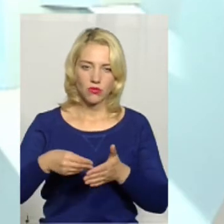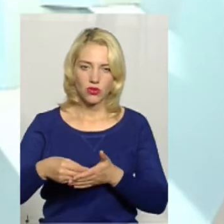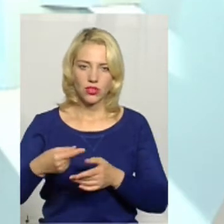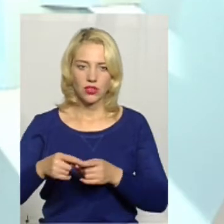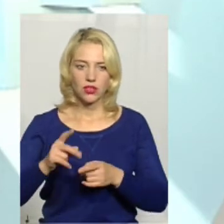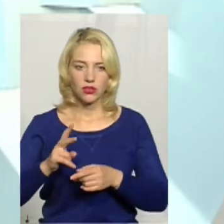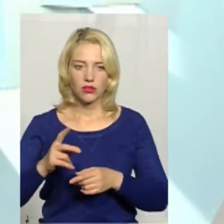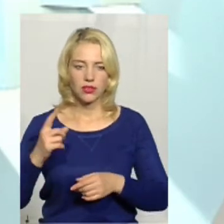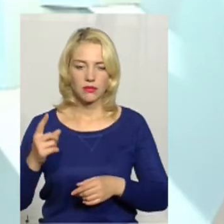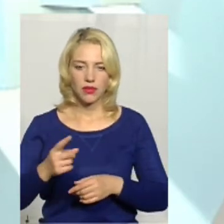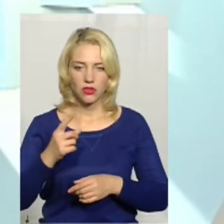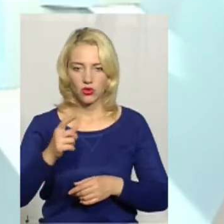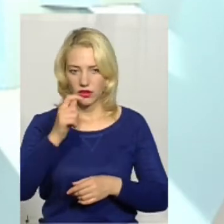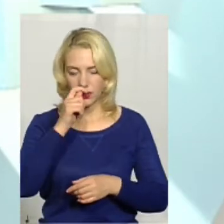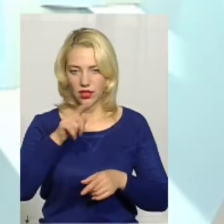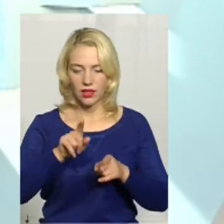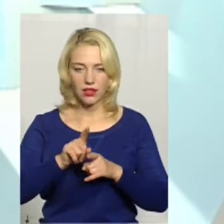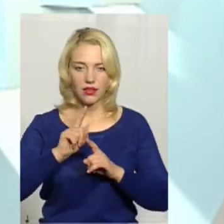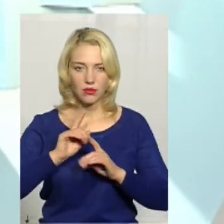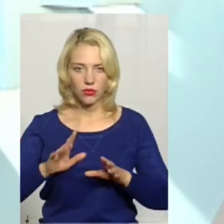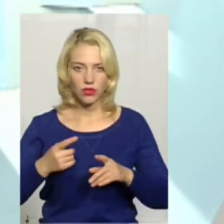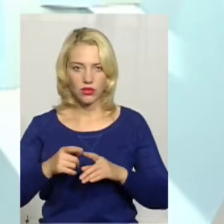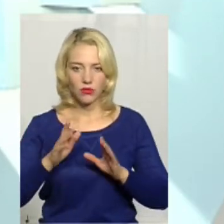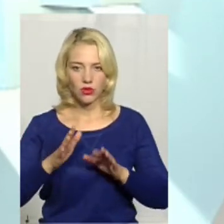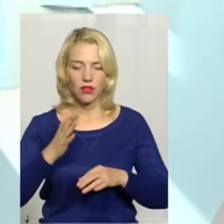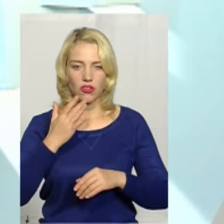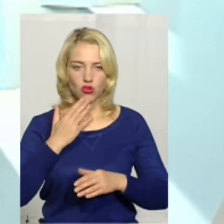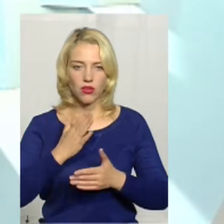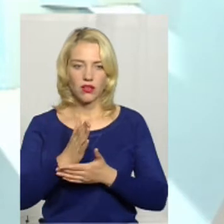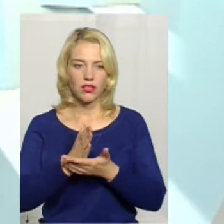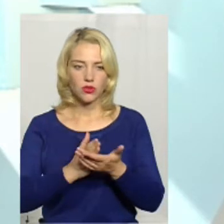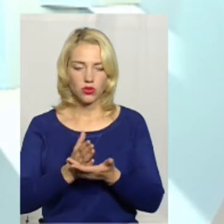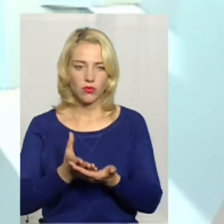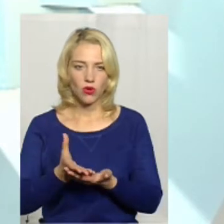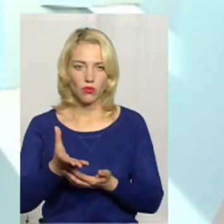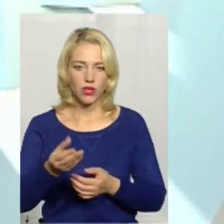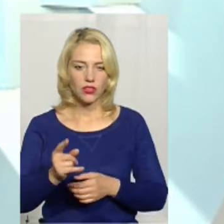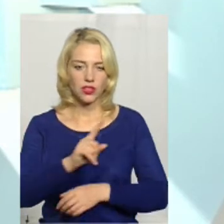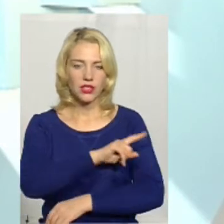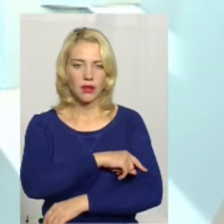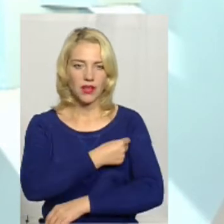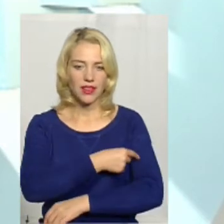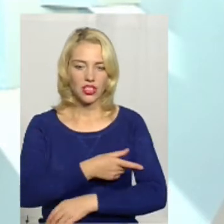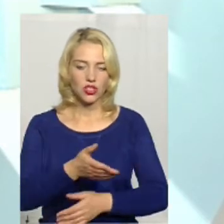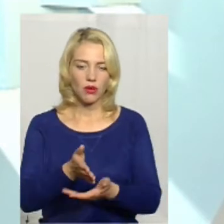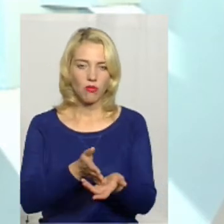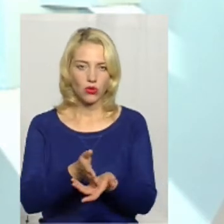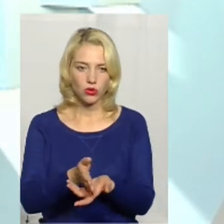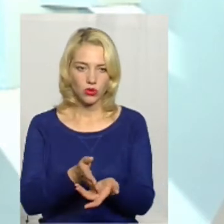з 1 квітня так не буде. Це буде національна служба оплачувати за медичні послуги.